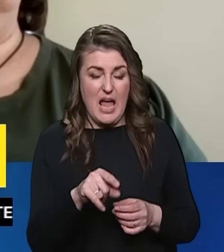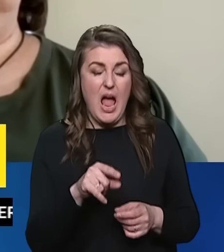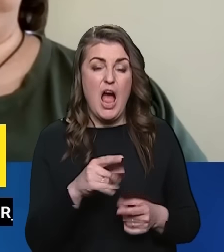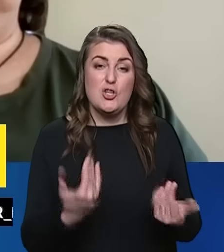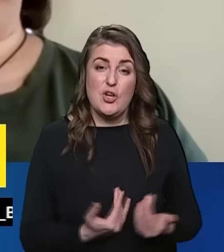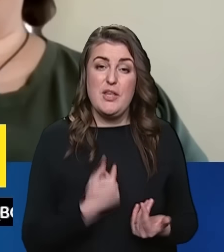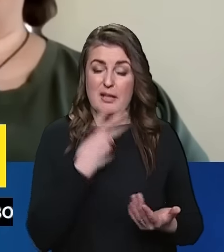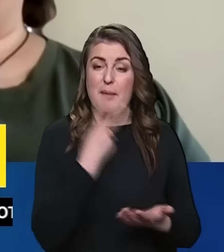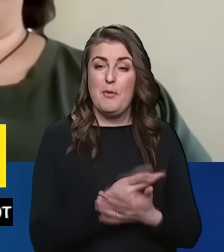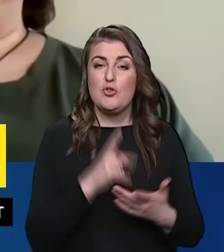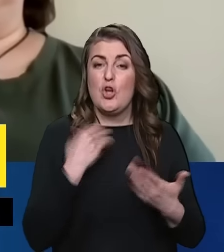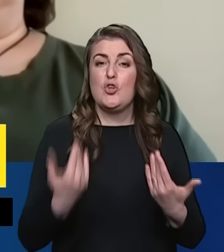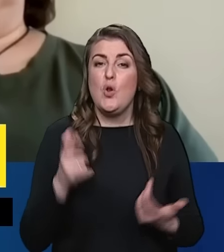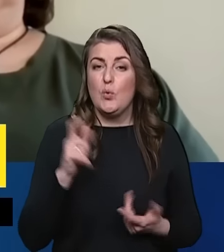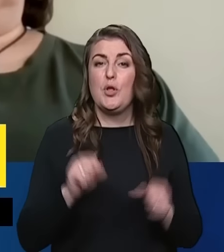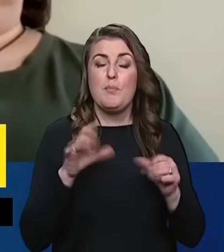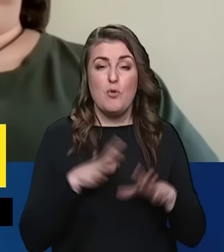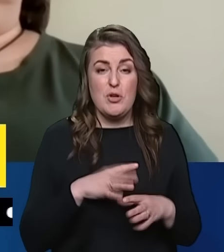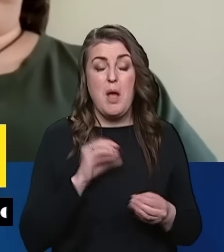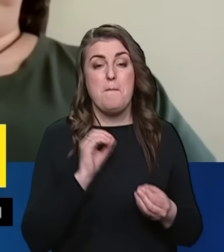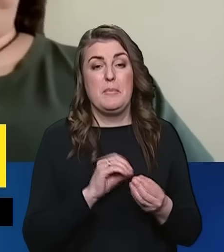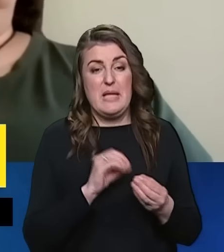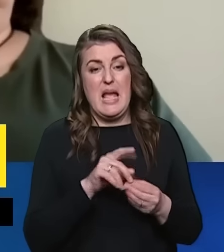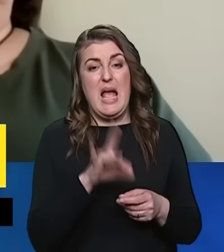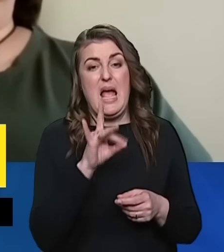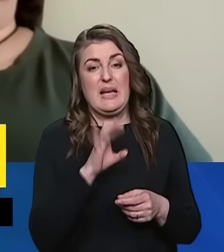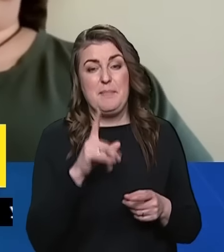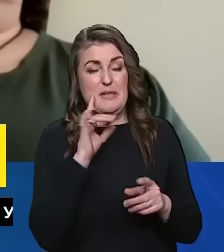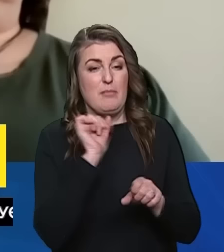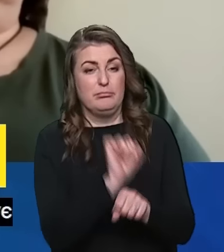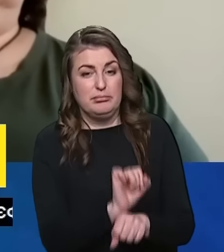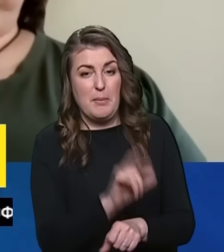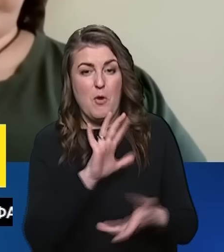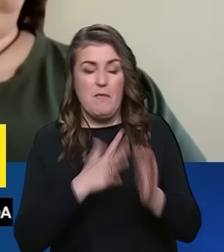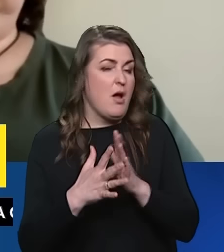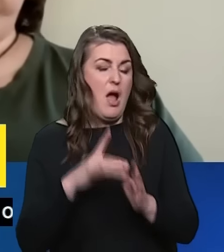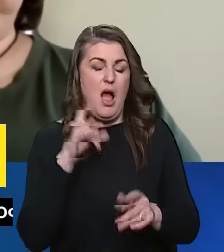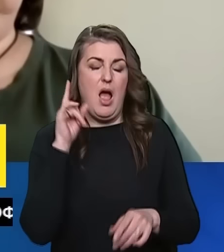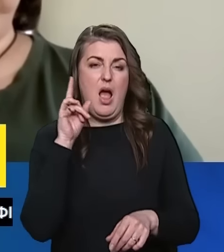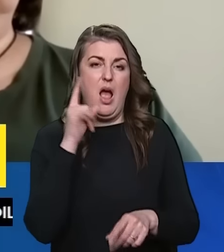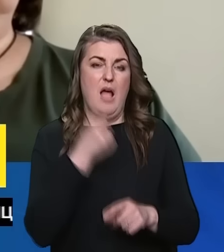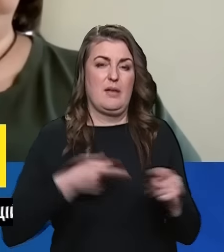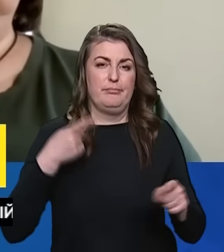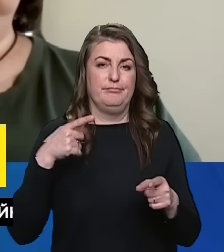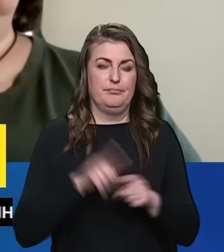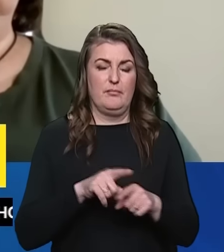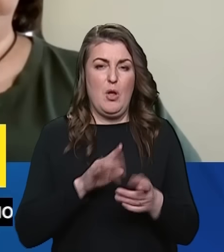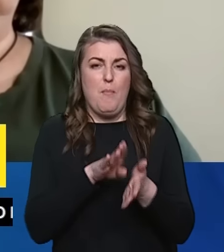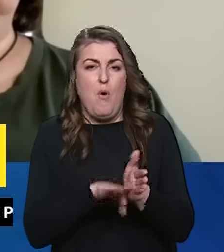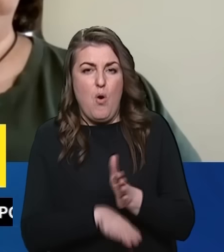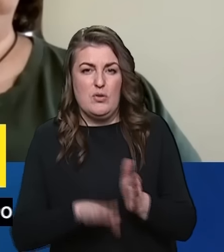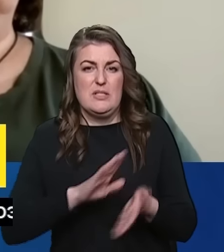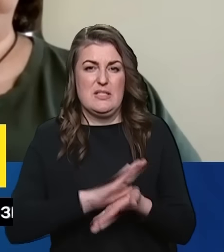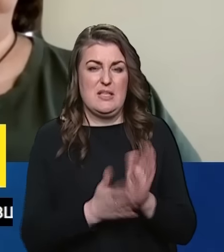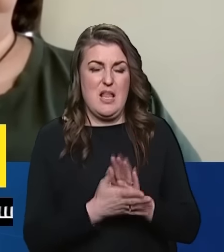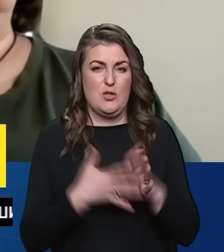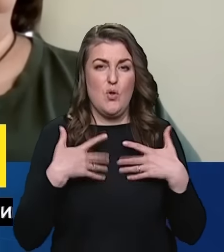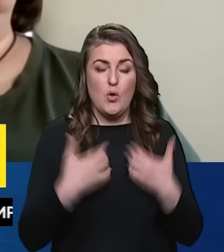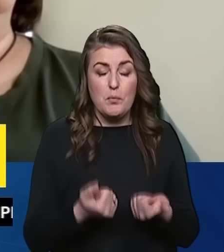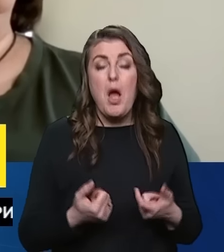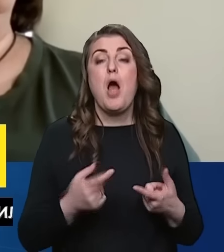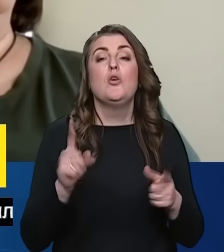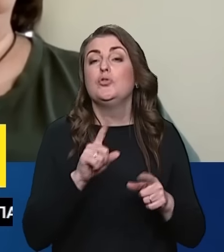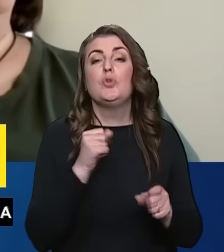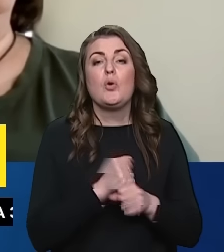життя нам показує, що людина може бути в стані ремісії, і потім відбувається якесь ратове погіршення стану здоров'я. І от